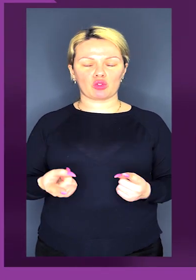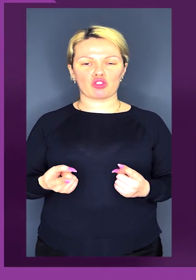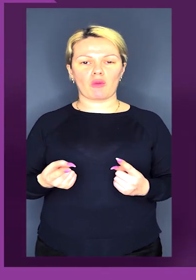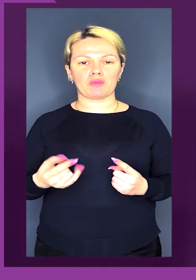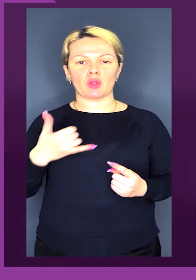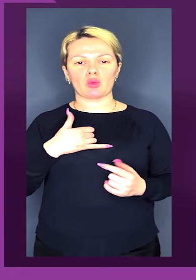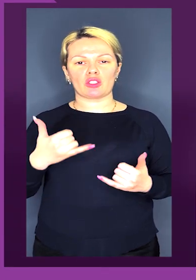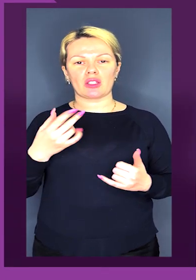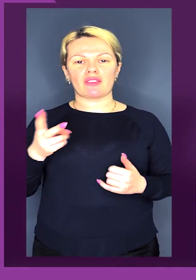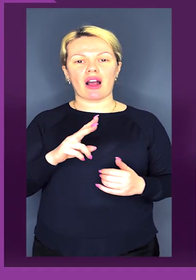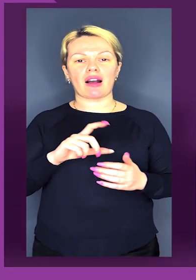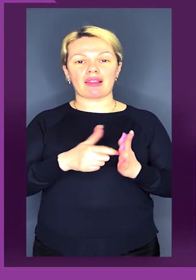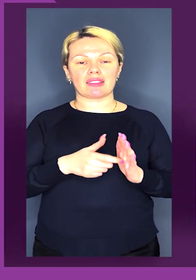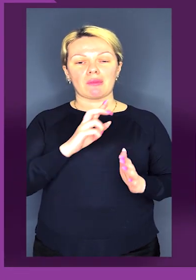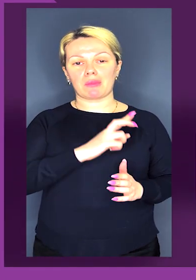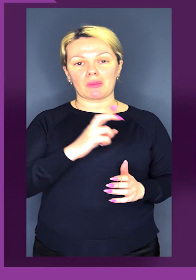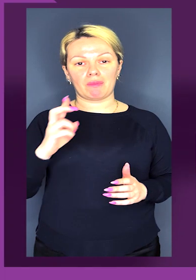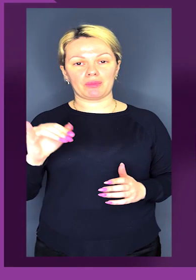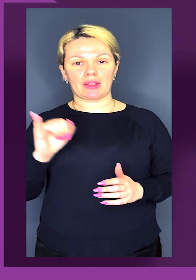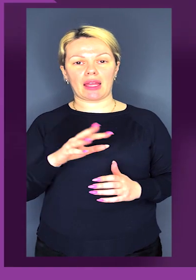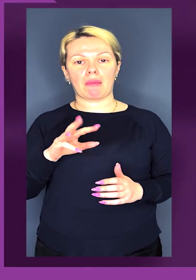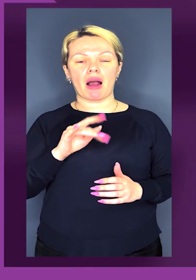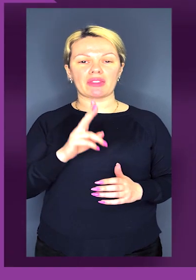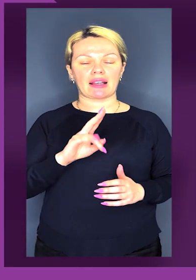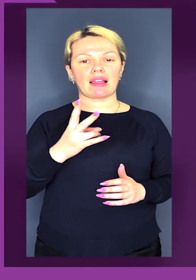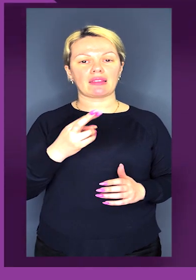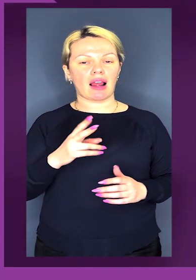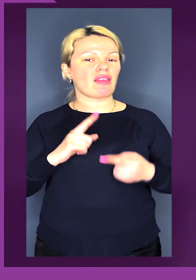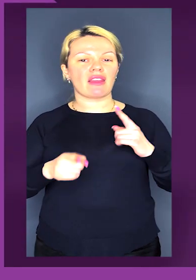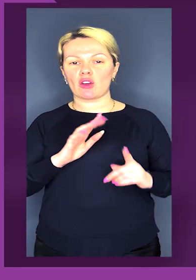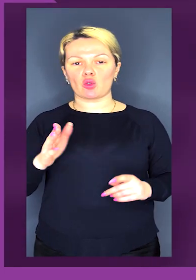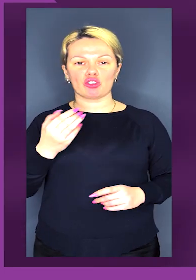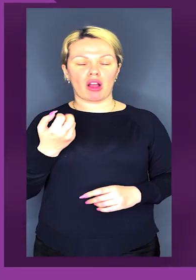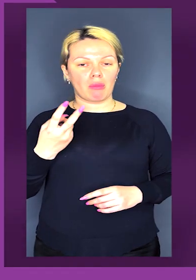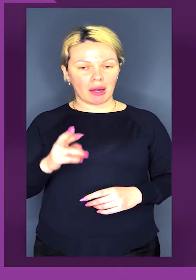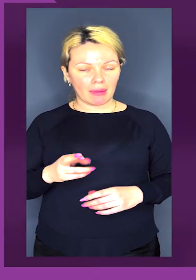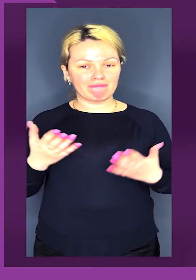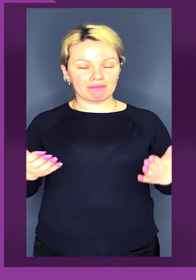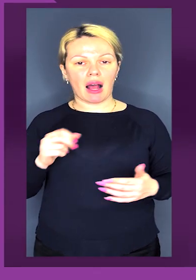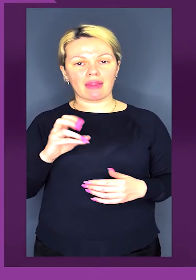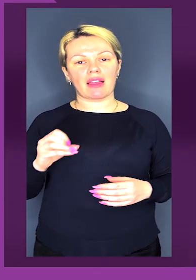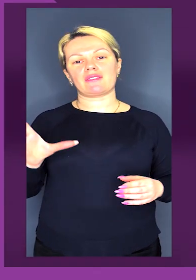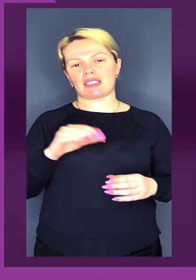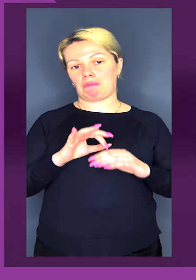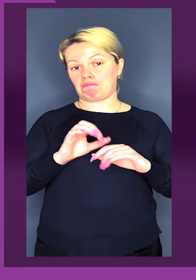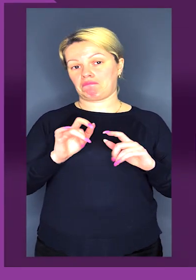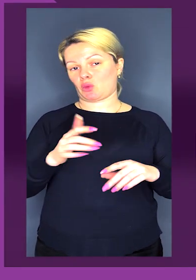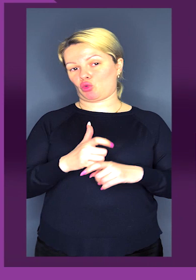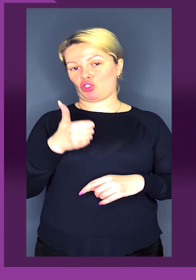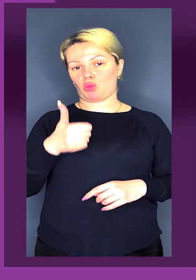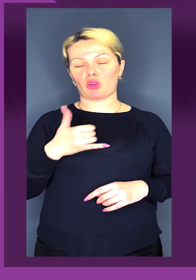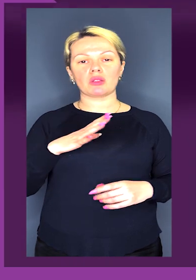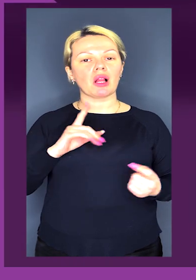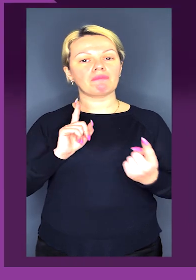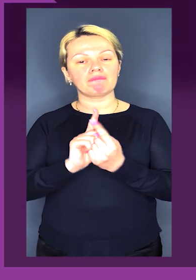що в нас сьогодні два класи Б і мандрик Наталія, яка не фехтує на шаблі. Але все пройшло дуже добре.